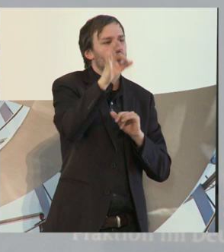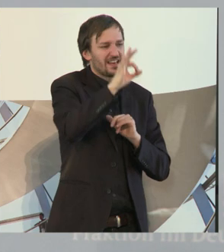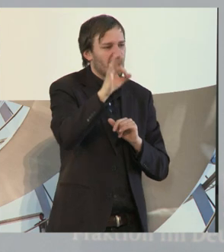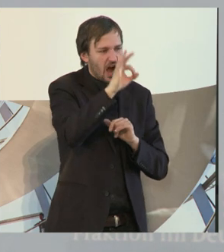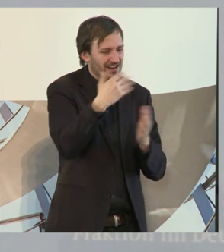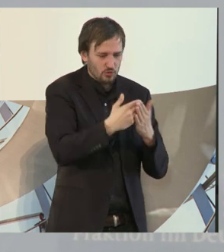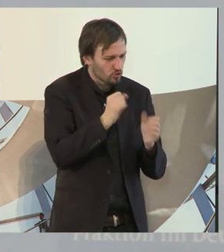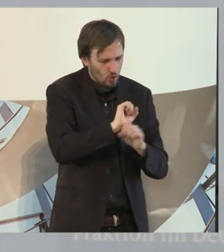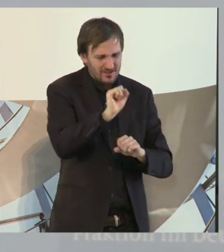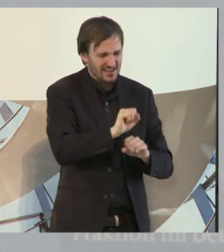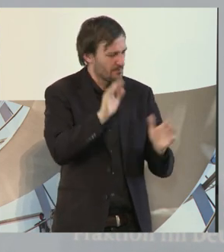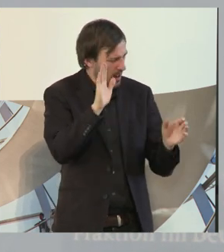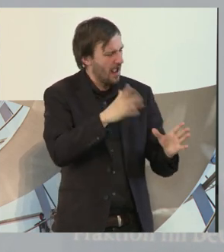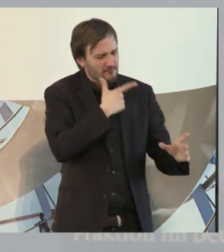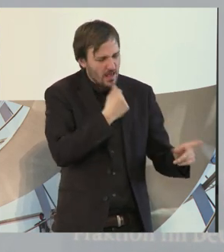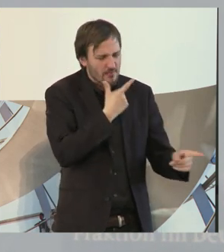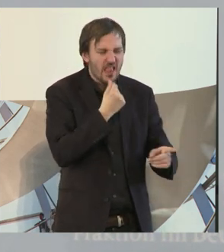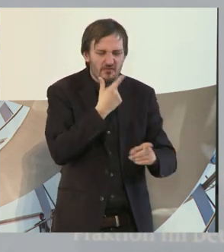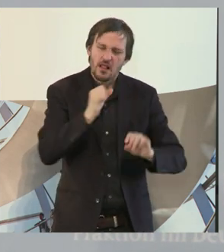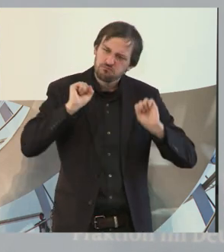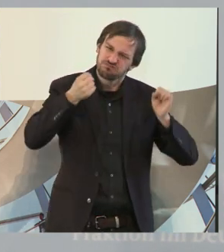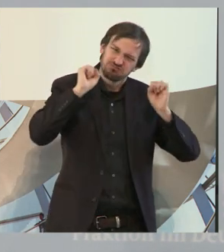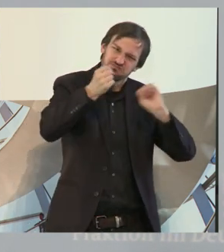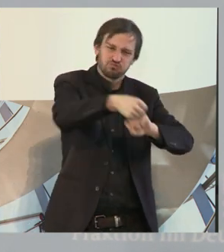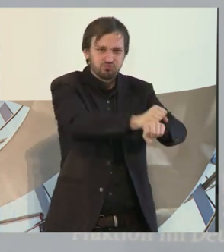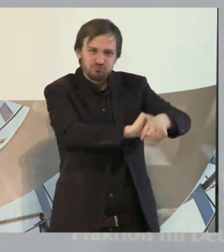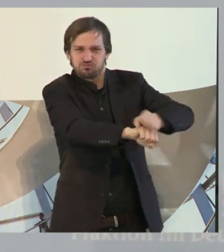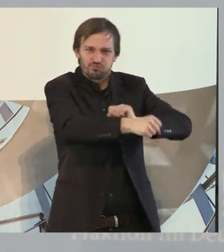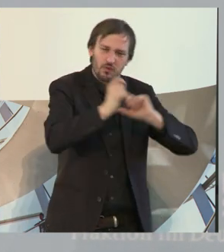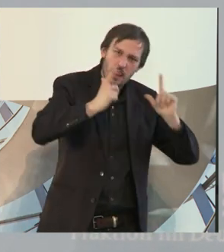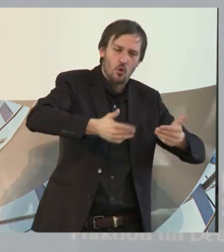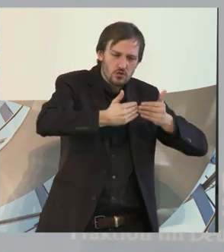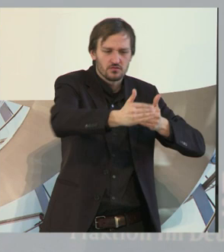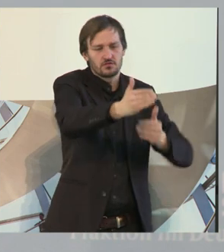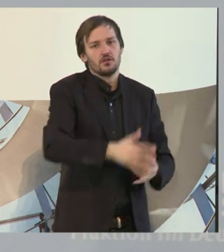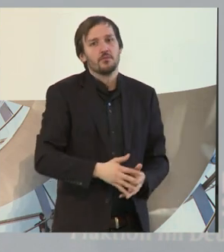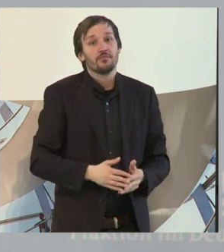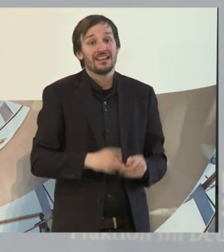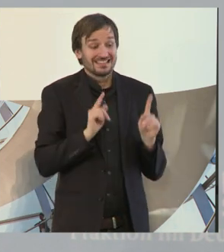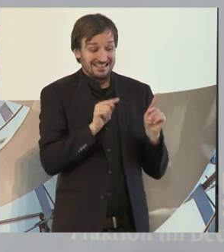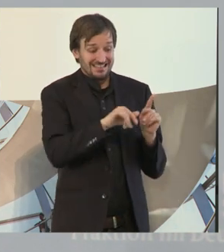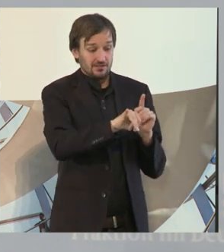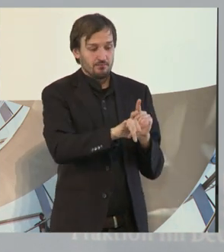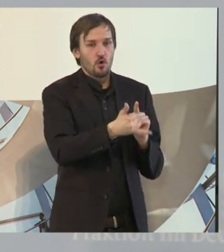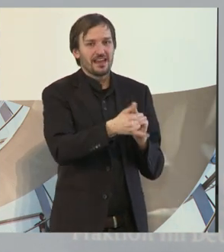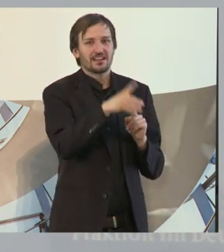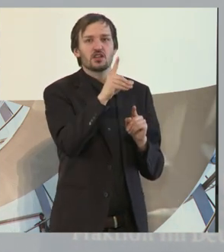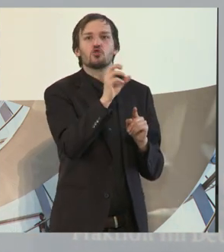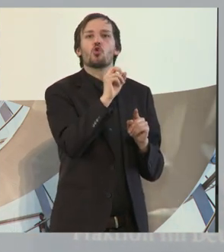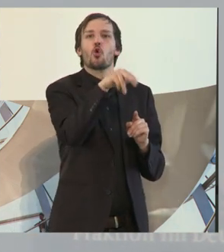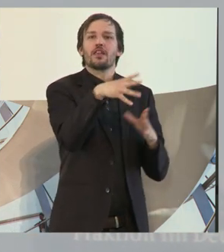kein Hindernis war. Und das Besondere eigentlich an dem Projekt Dorenburg